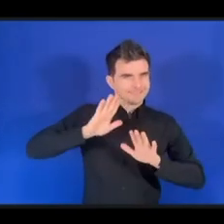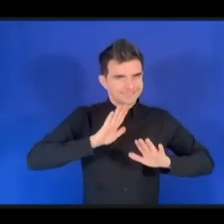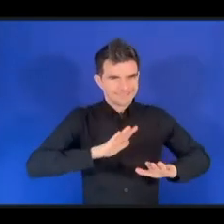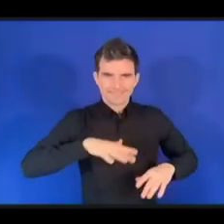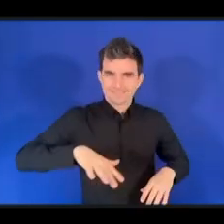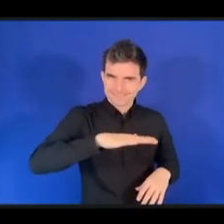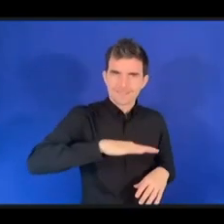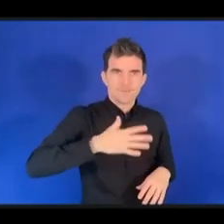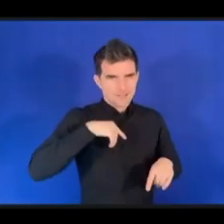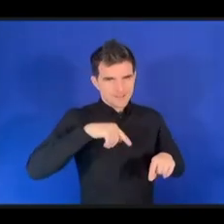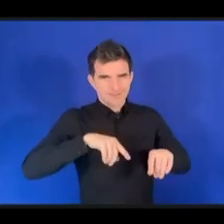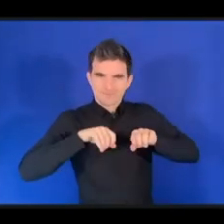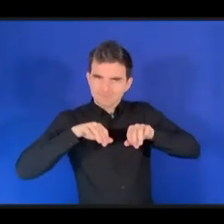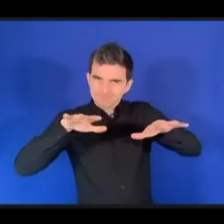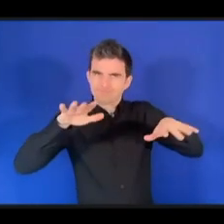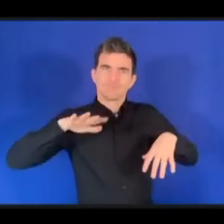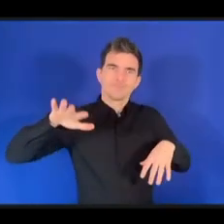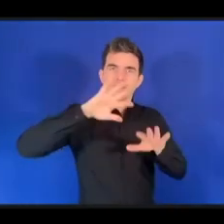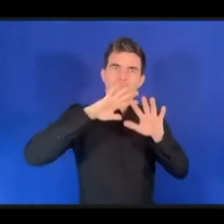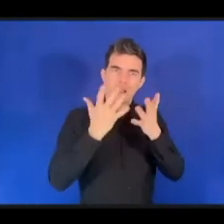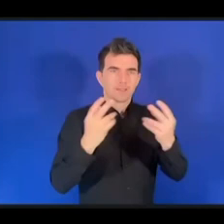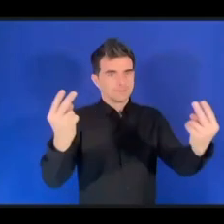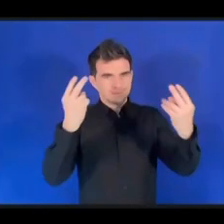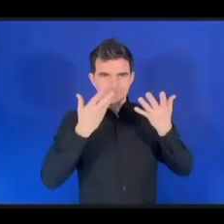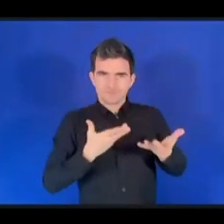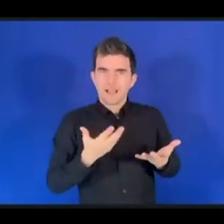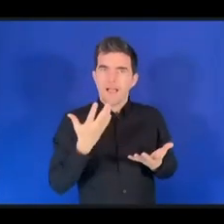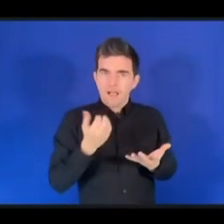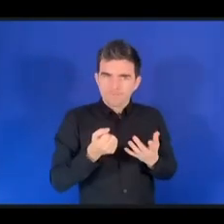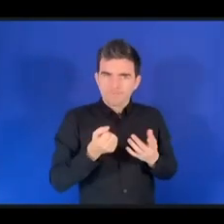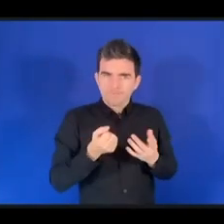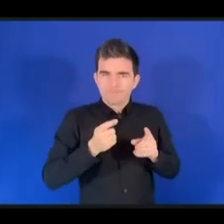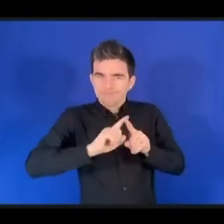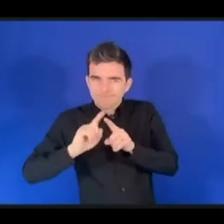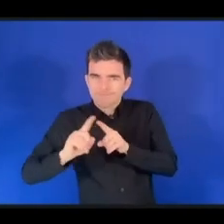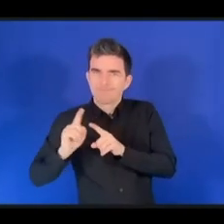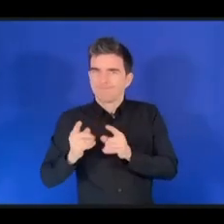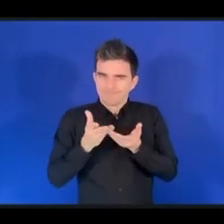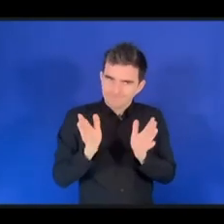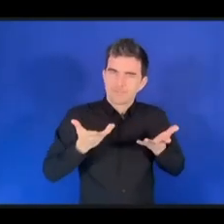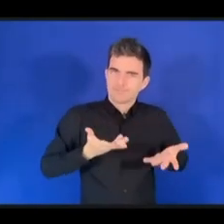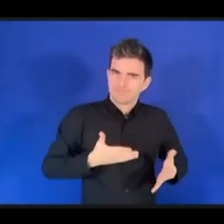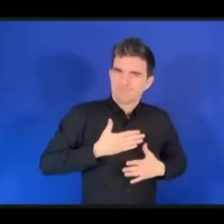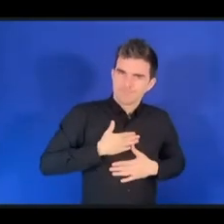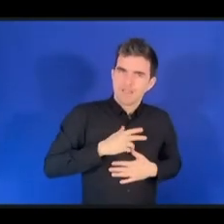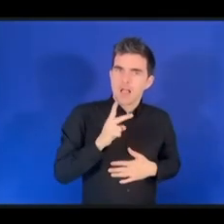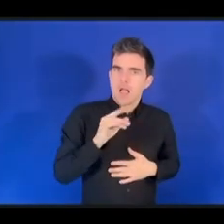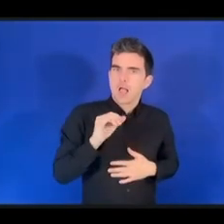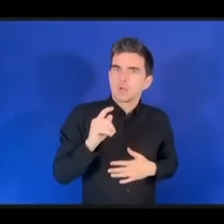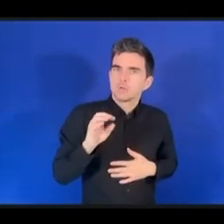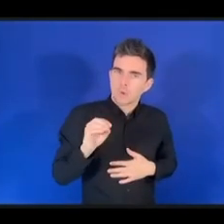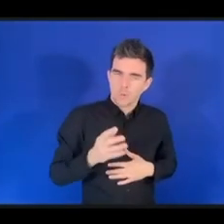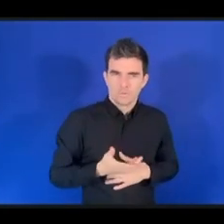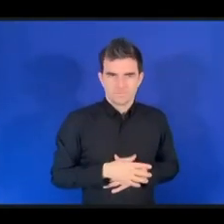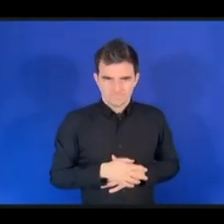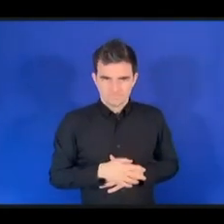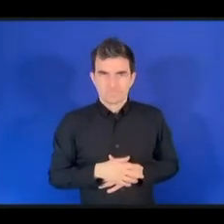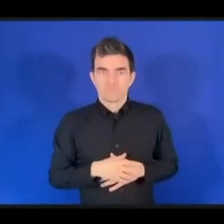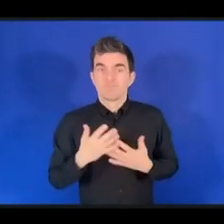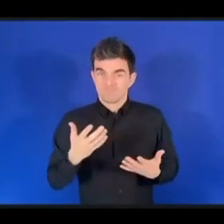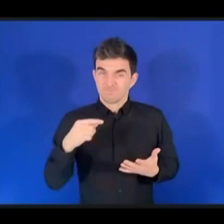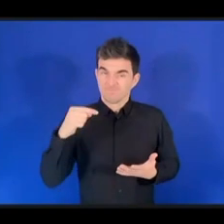рады, что культура Японии, культура Киото становится известна во всем мире. Киото также